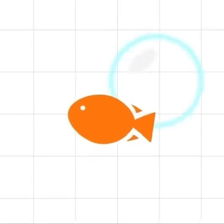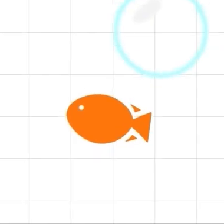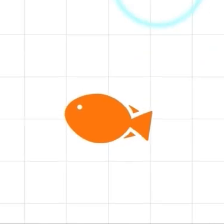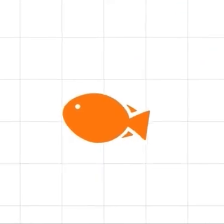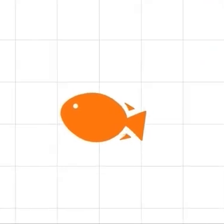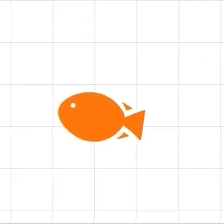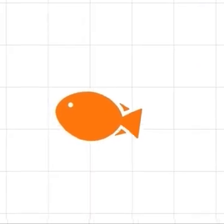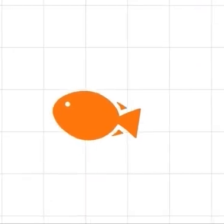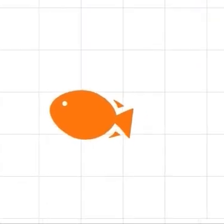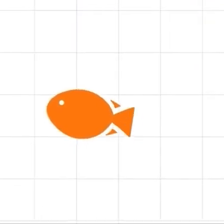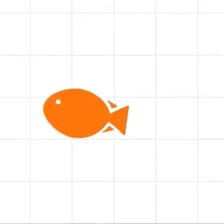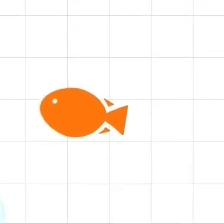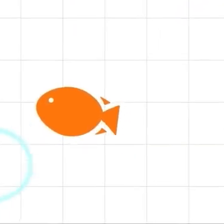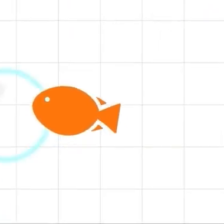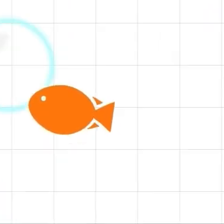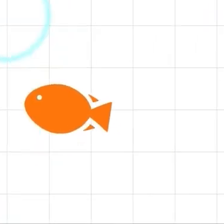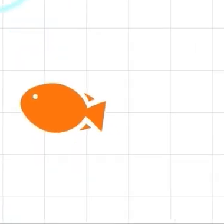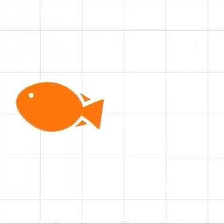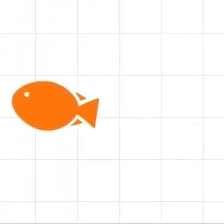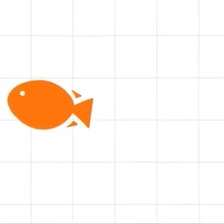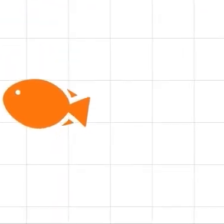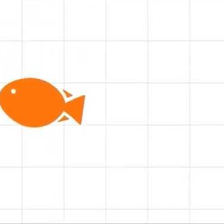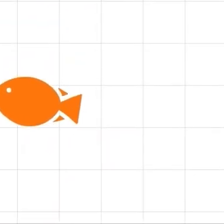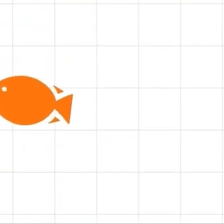Субтитры подогнал «Симон»